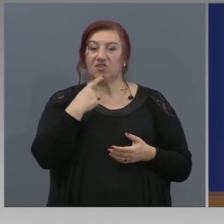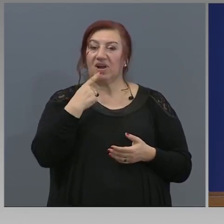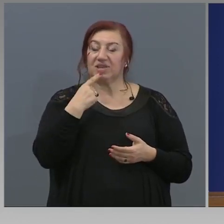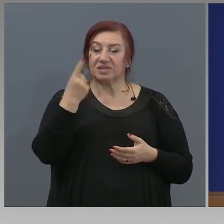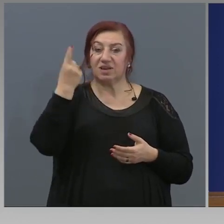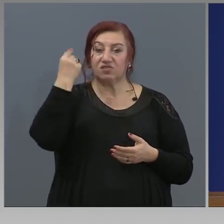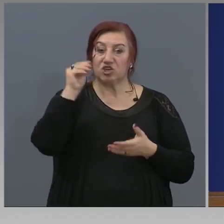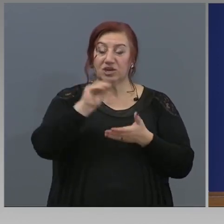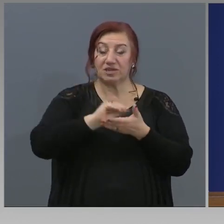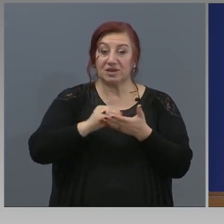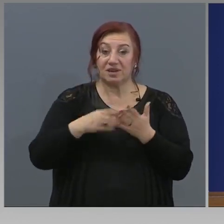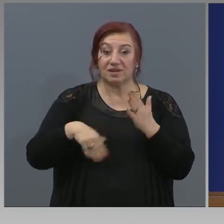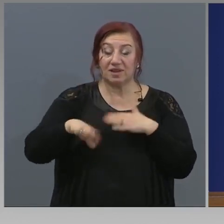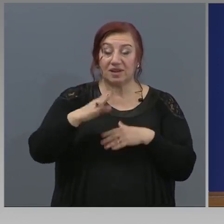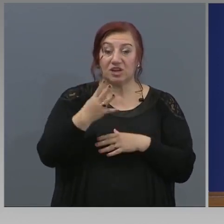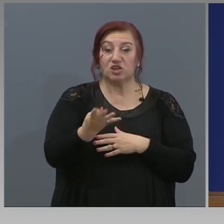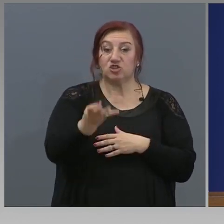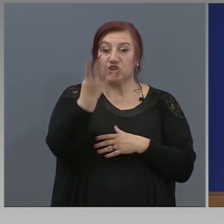регистрирали над